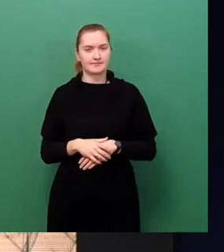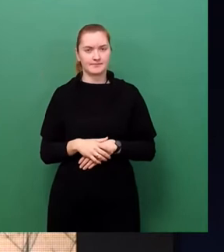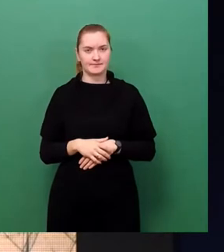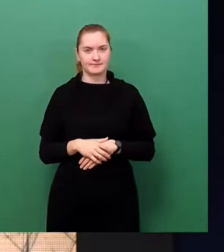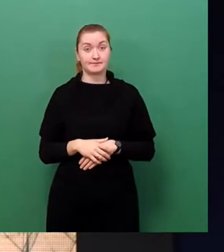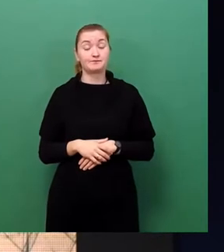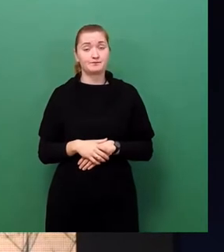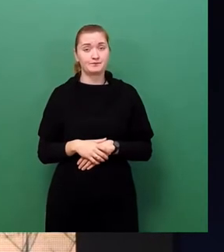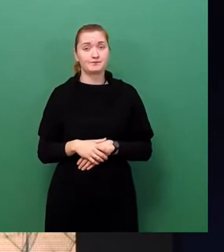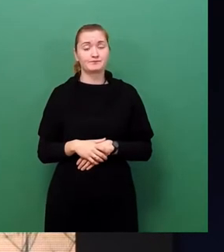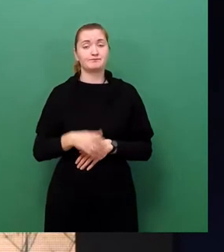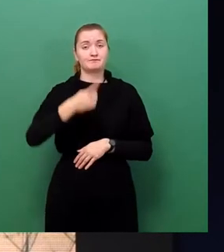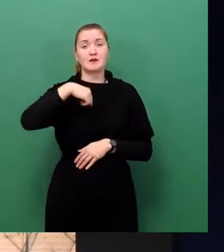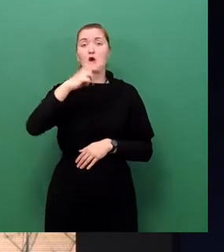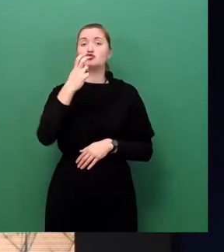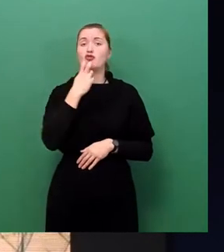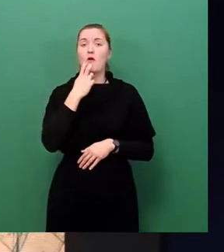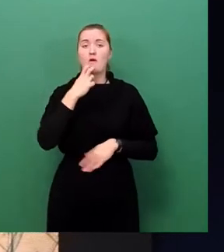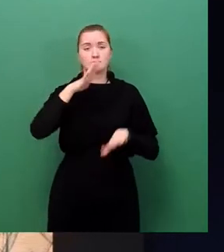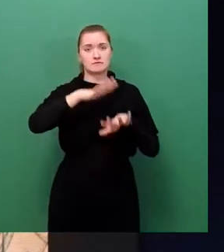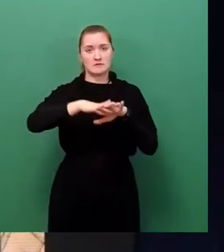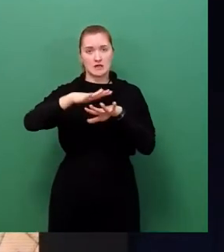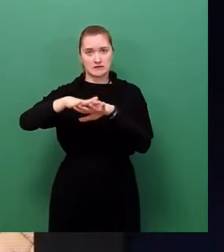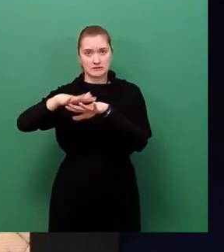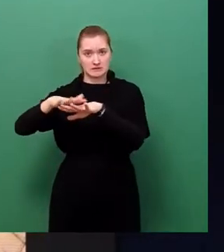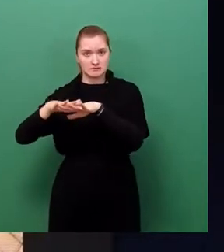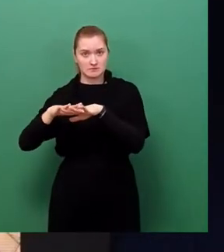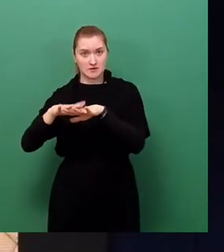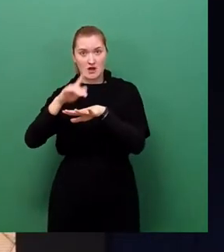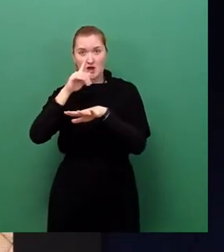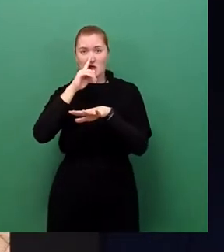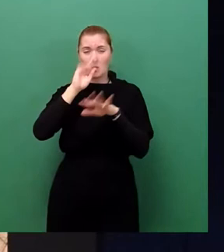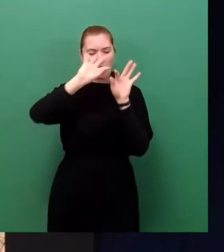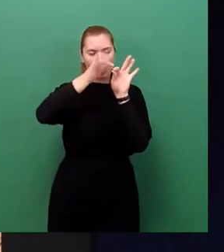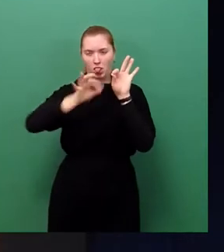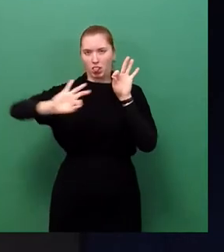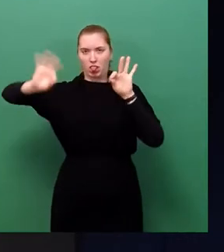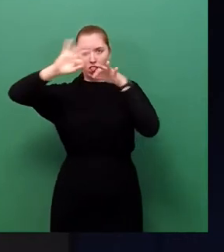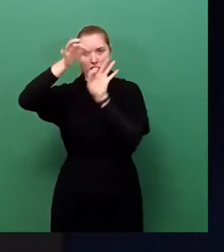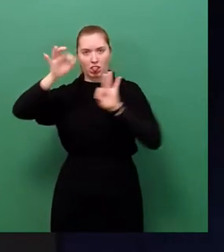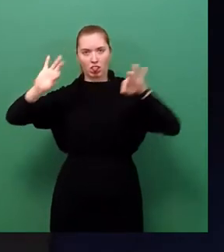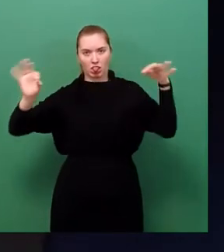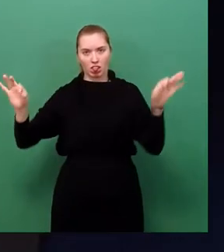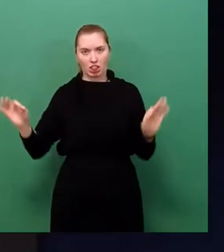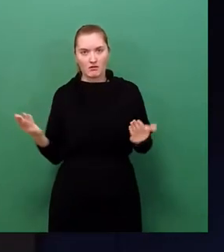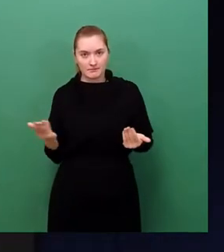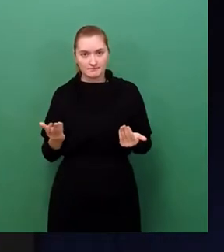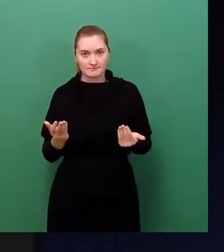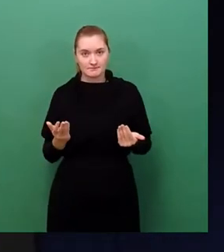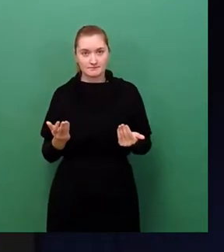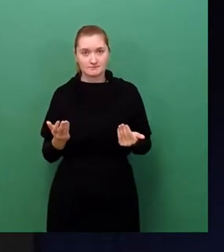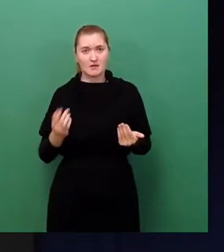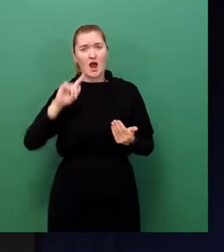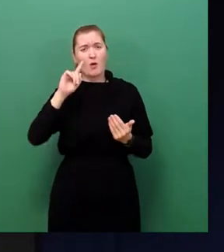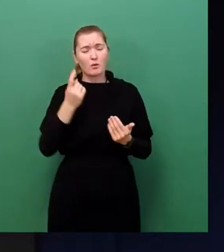Unser Stromnetz ist nicht nur ein Gewirr von Leitungen. Zu ihm gehören auch die